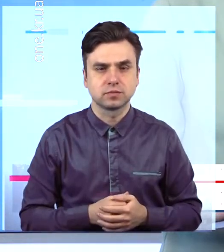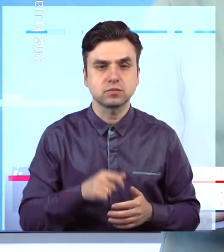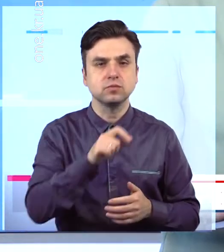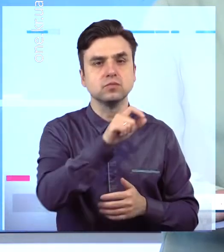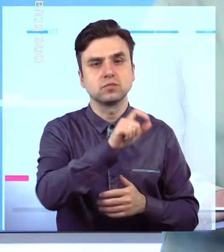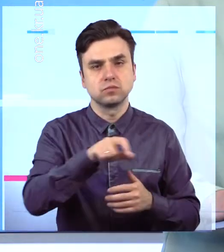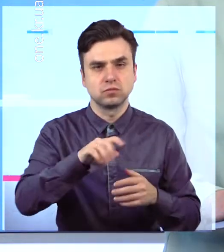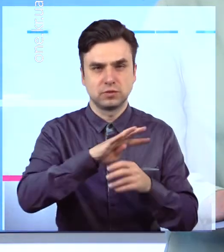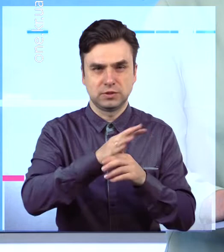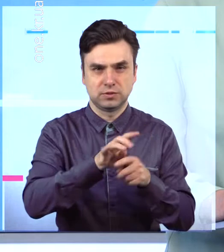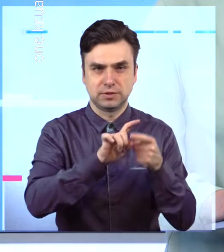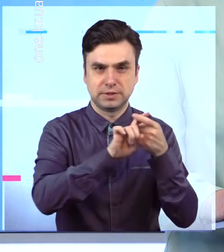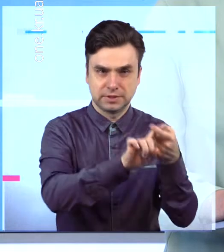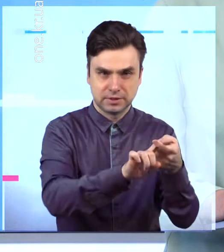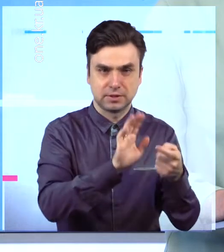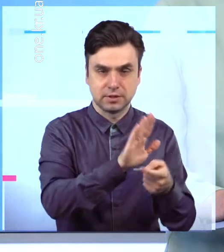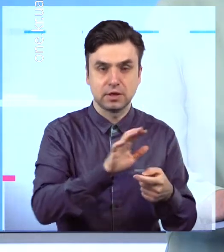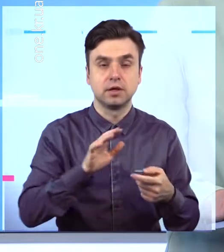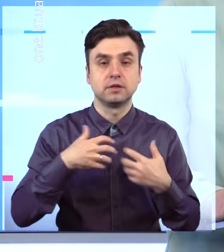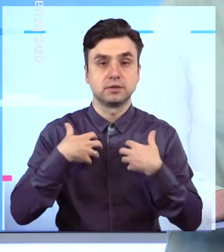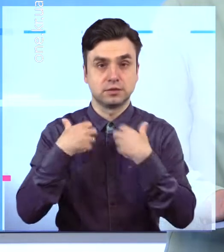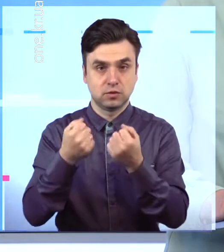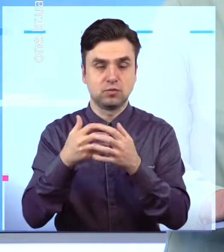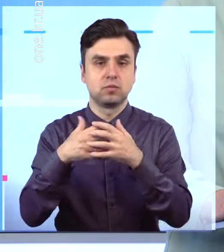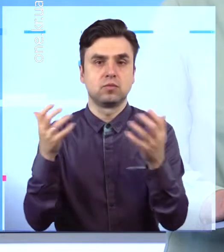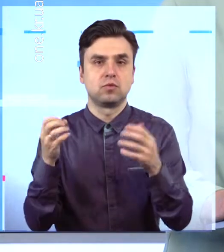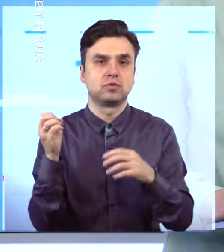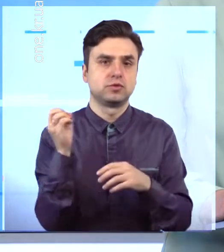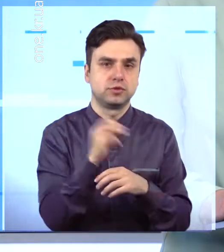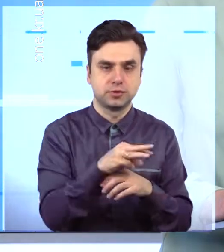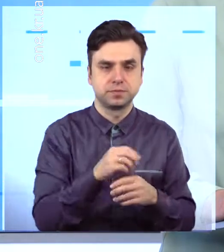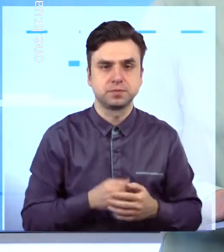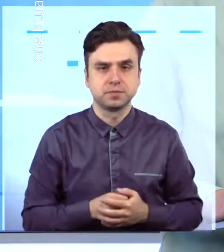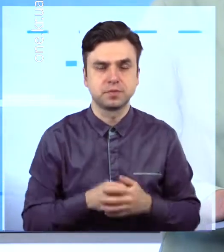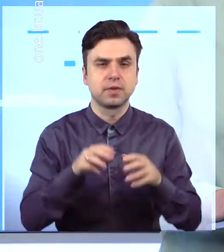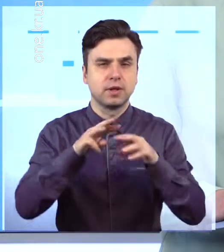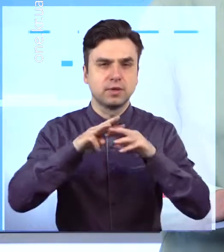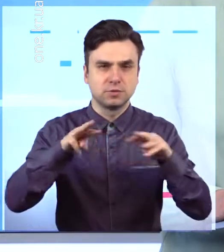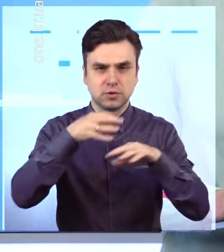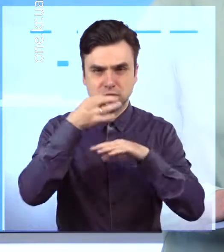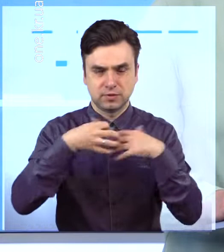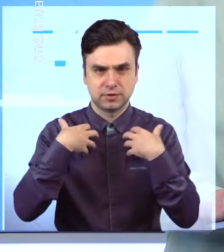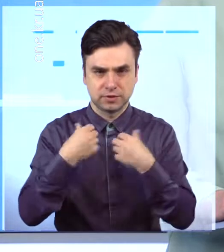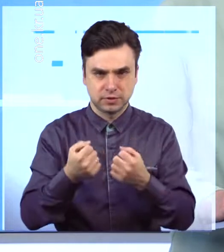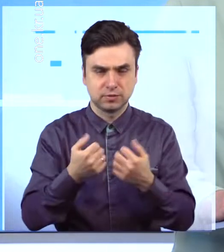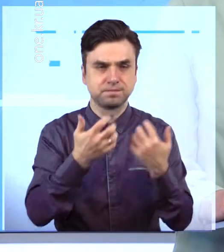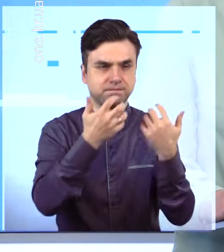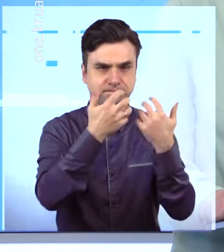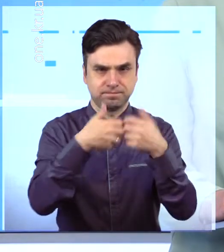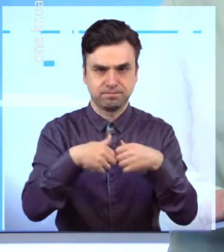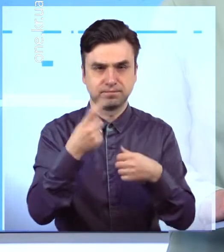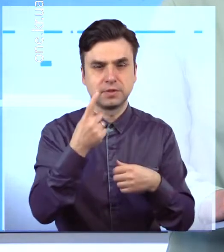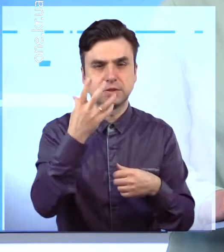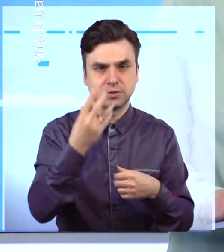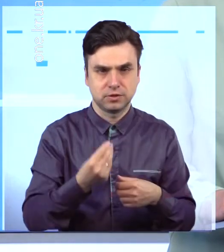Кількість тих, хто одужав від ковіду, за минулу добу знову перевищила кількість нових хворих. За інформацією Міністерства охорони здоров'я, за